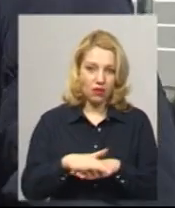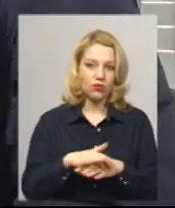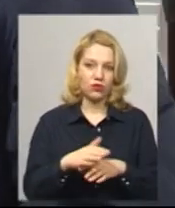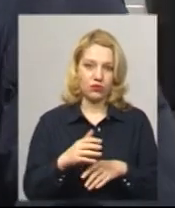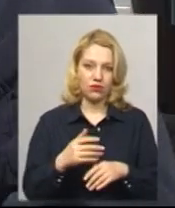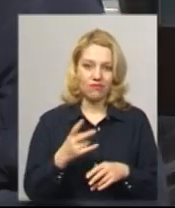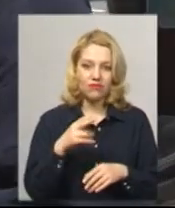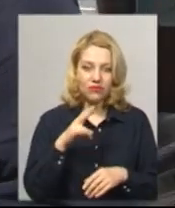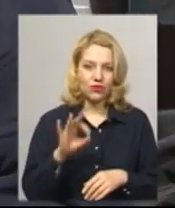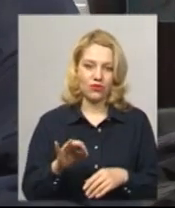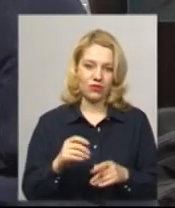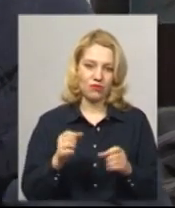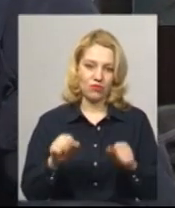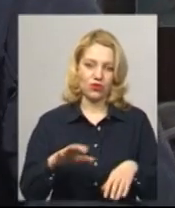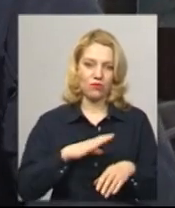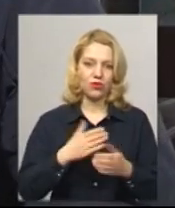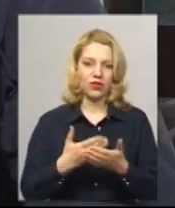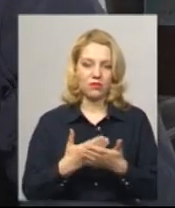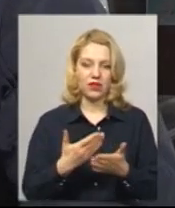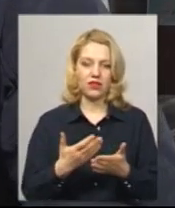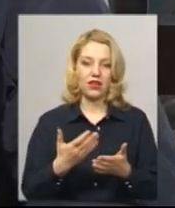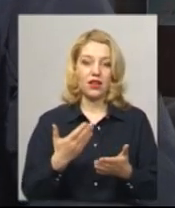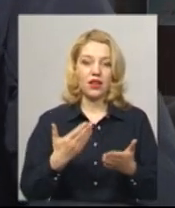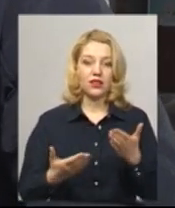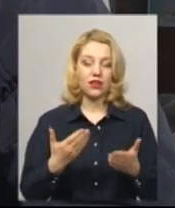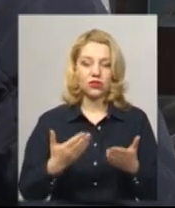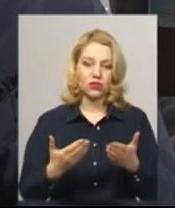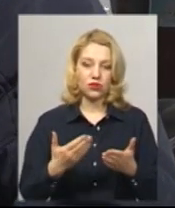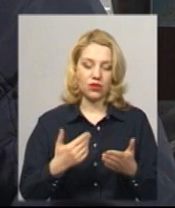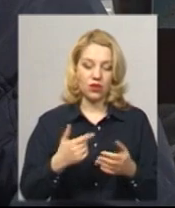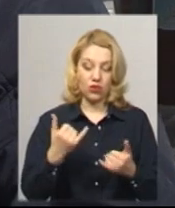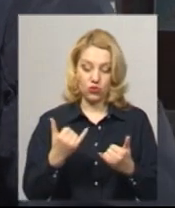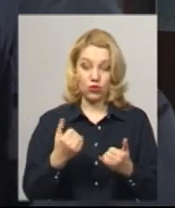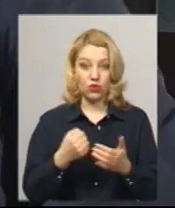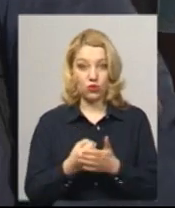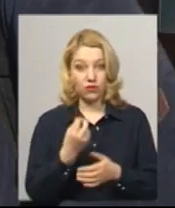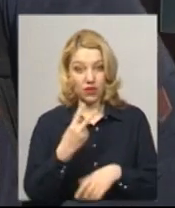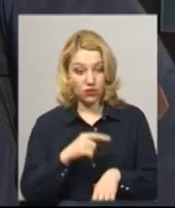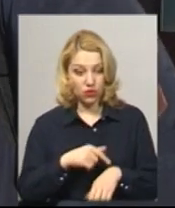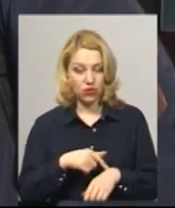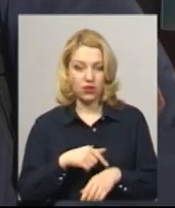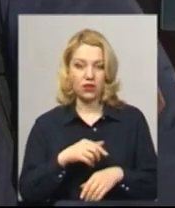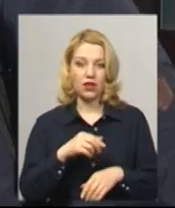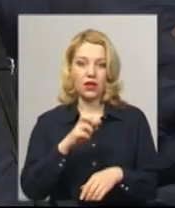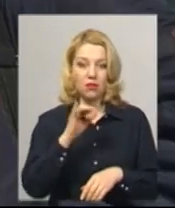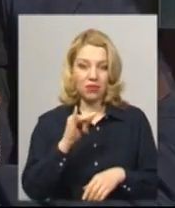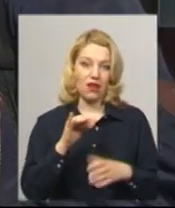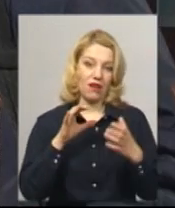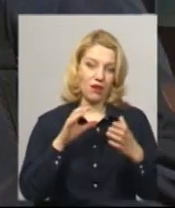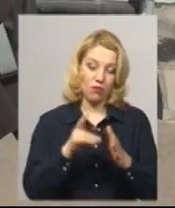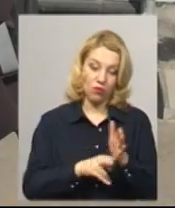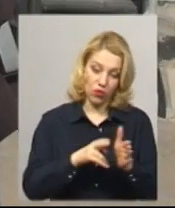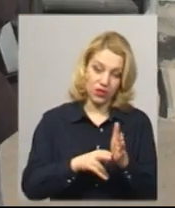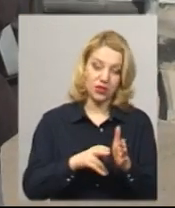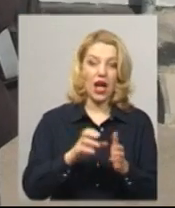Але можна було ще, наприклад, з автобусом, якщо до сьогоднішній, там, до 12 годин ходять. Можна було автобуси зробити до вечора, щоб люди